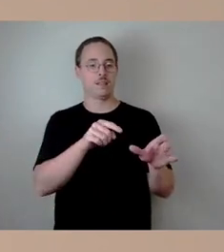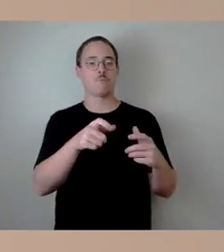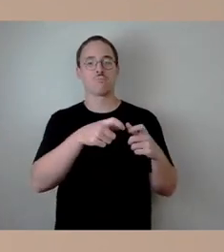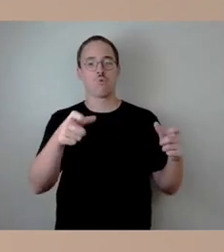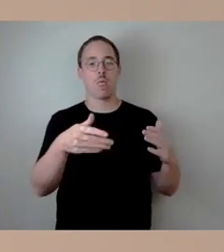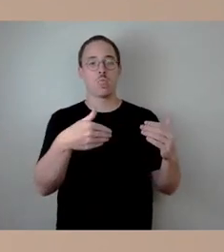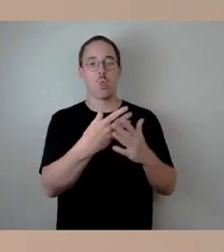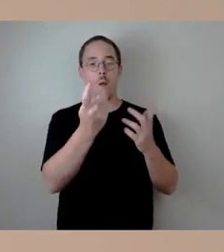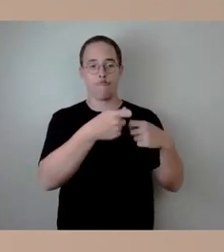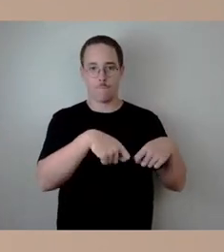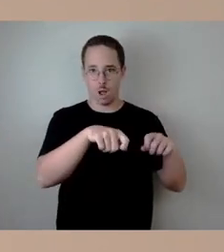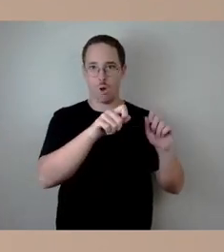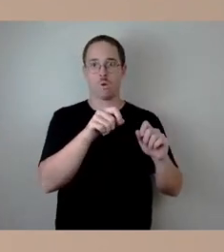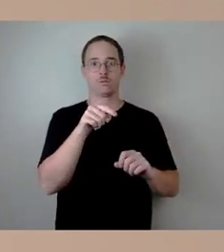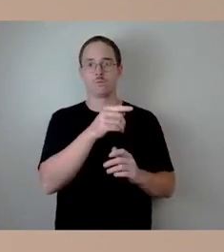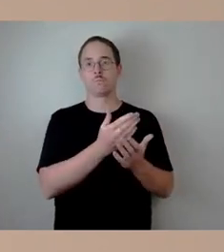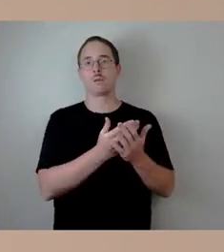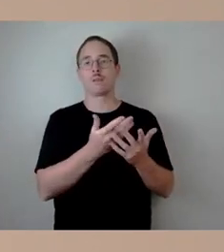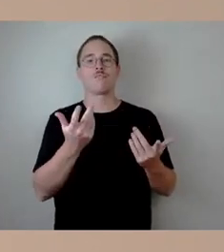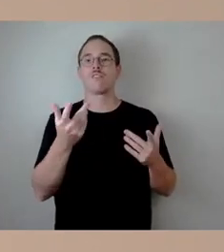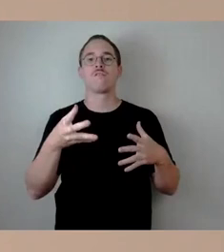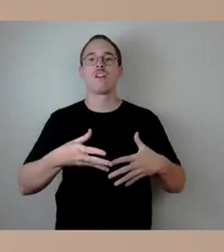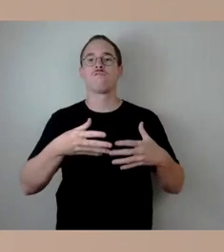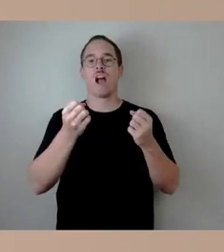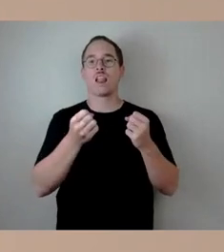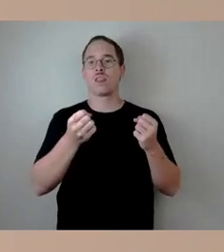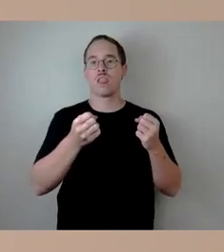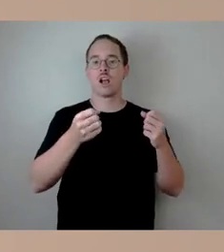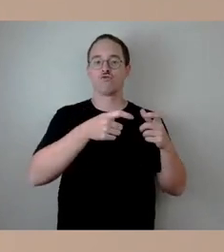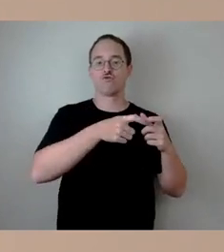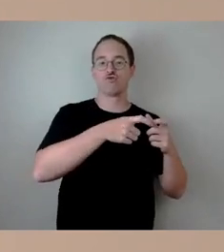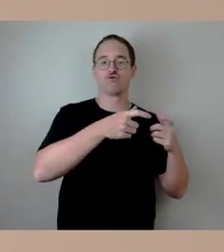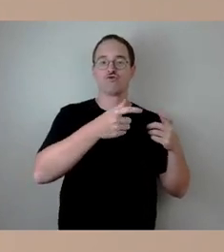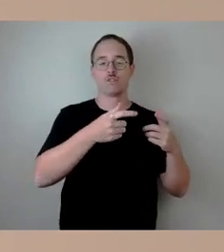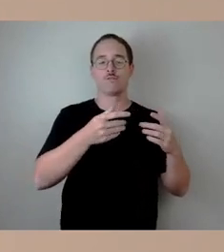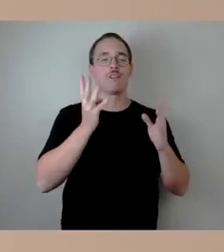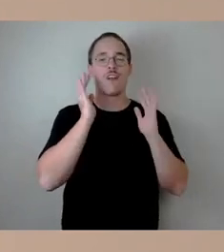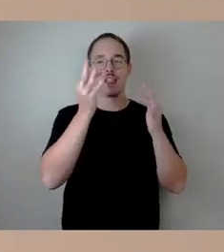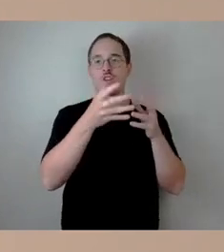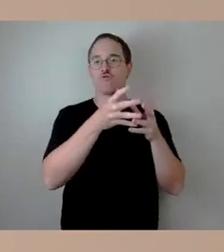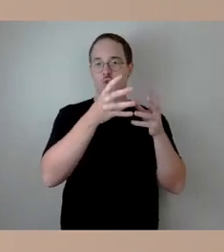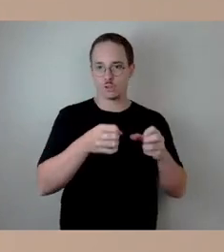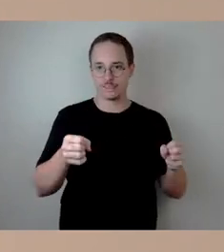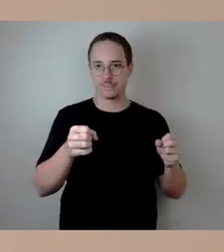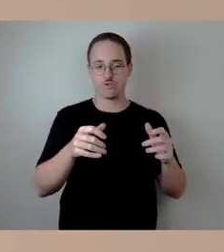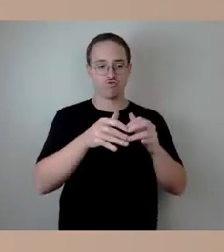Brücke wie bei der Waldschösschen Brücke, dann ist es ein aufwändiges Genehmigungsverfahren, Planfeststellungsverfahren